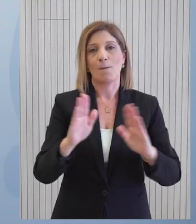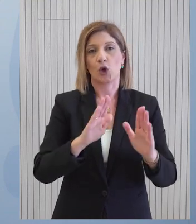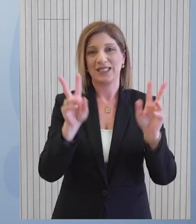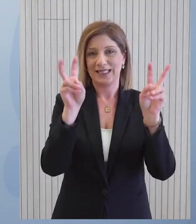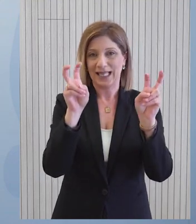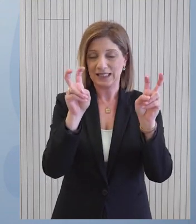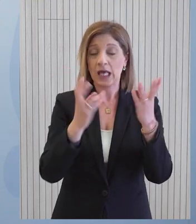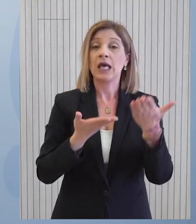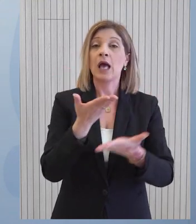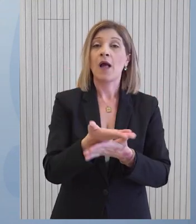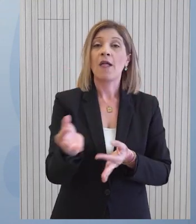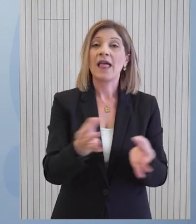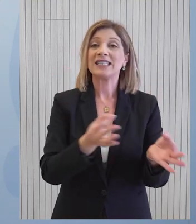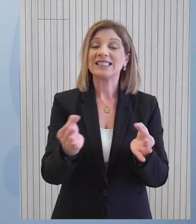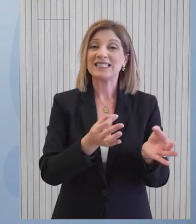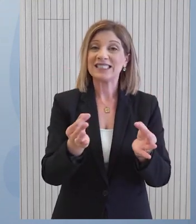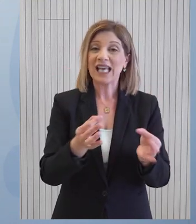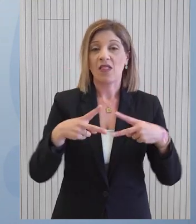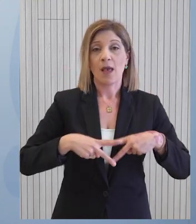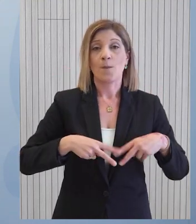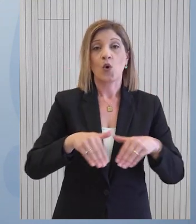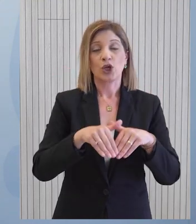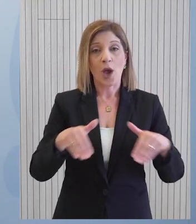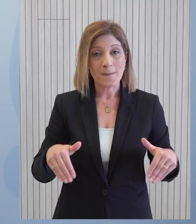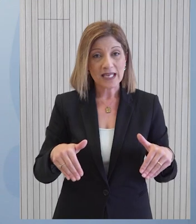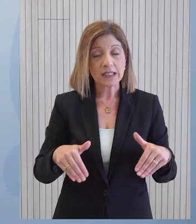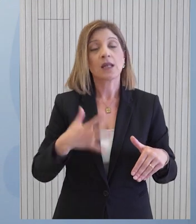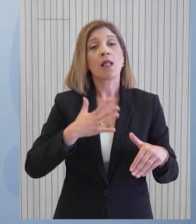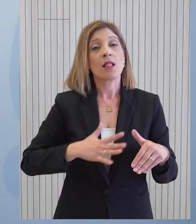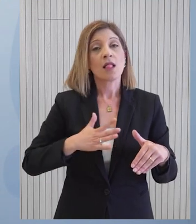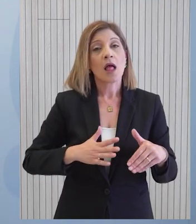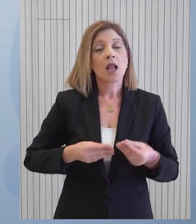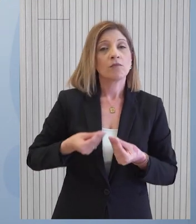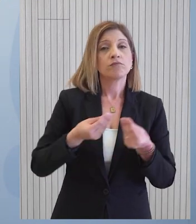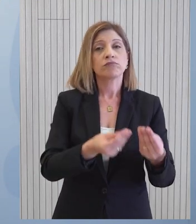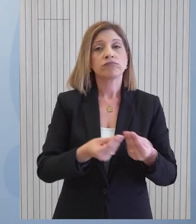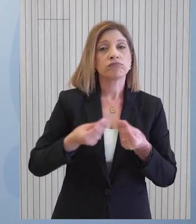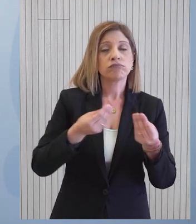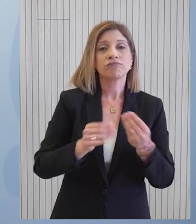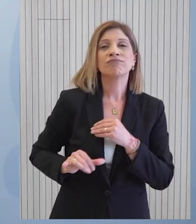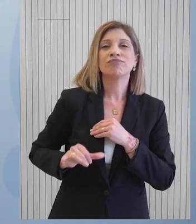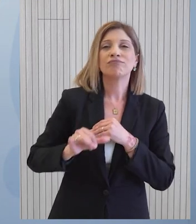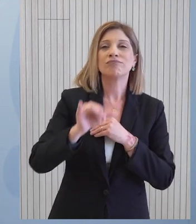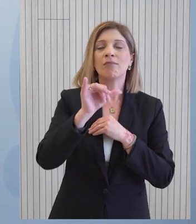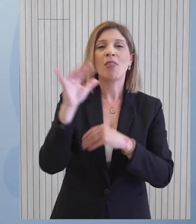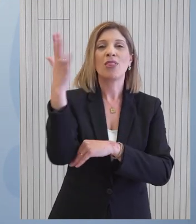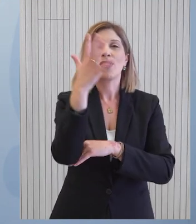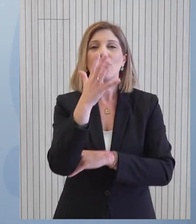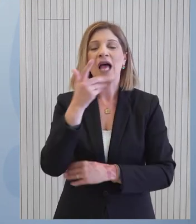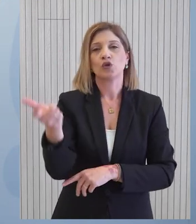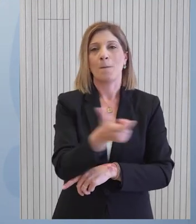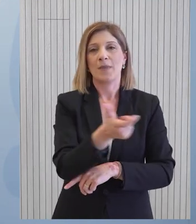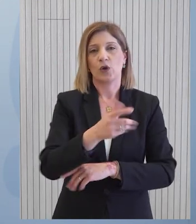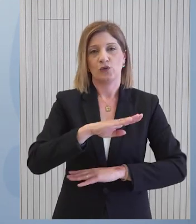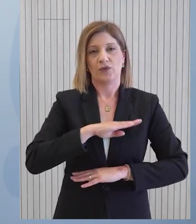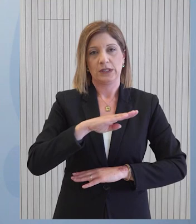Υποβολή σχεδίου και πρότασης από το Υπουργείο Άμυνας για σταδιακή υπαγωγή της μονάδας ψητικών μέσων δασοπυρόσβεσης στην Εθνική